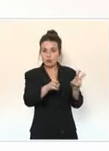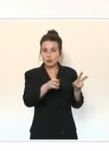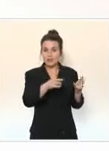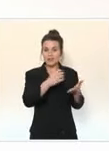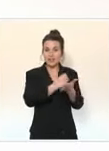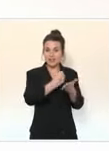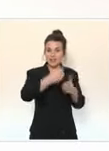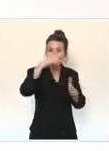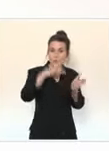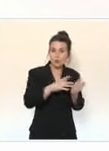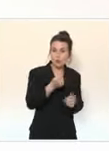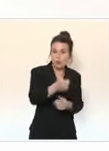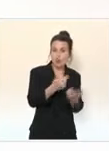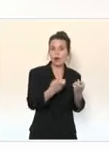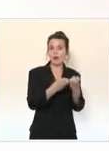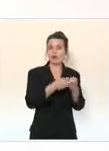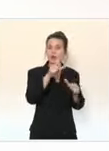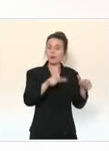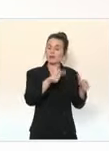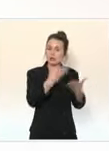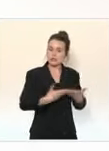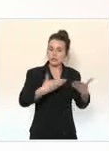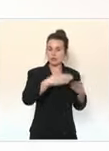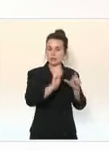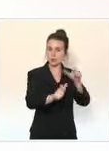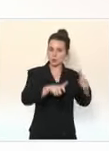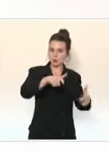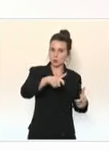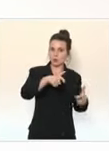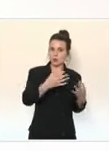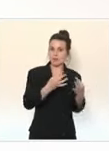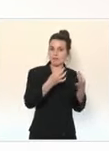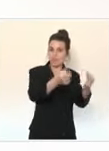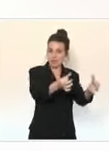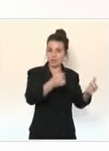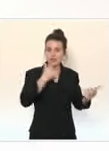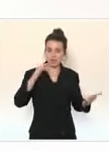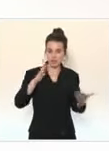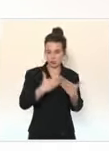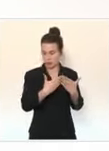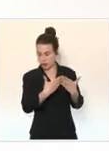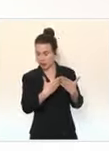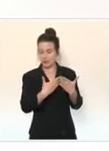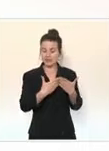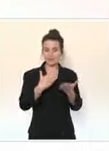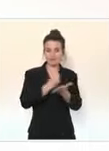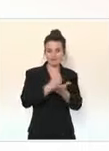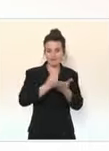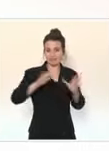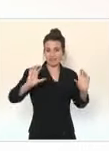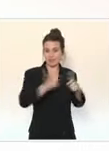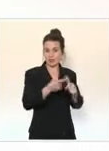aux publics précaires qui font partie des publics les plus éloignés aujourd'hui de nos dispositifs de diagnostic et de dépistage.